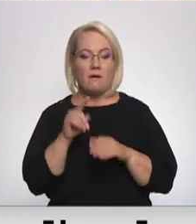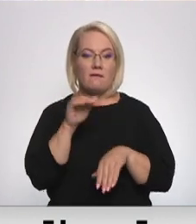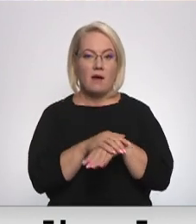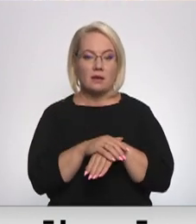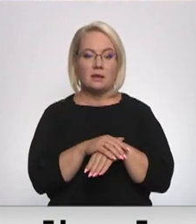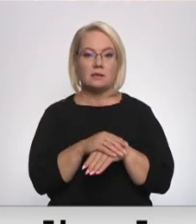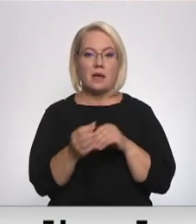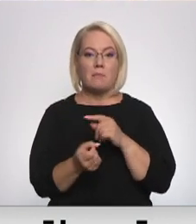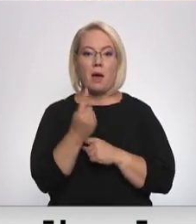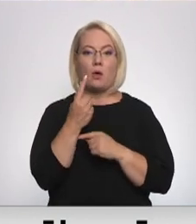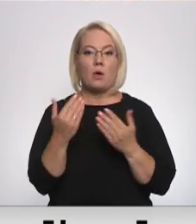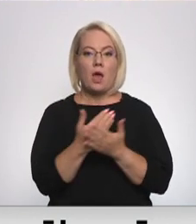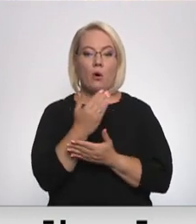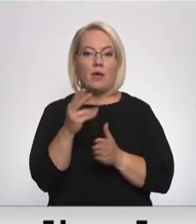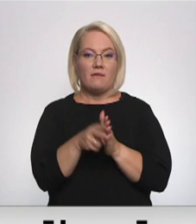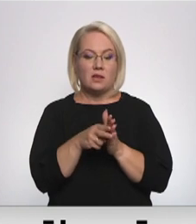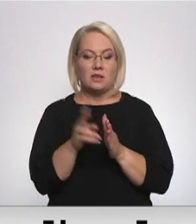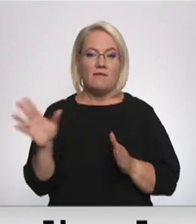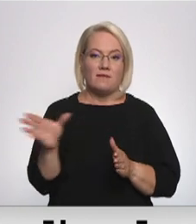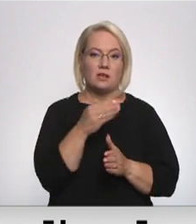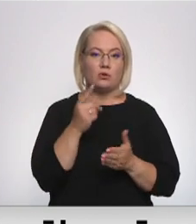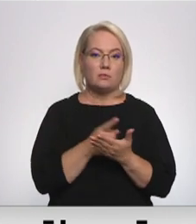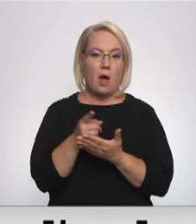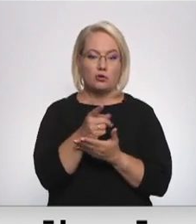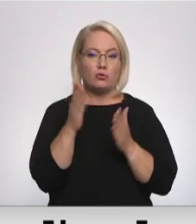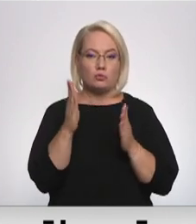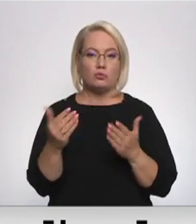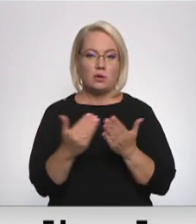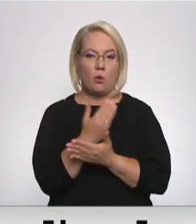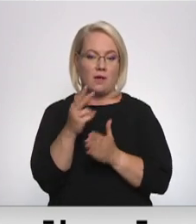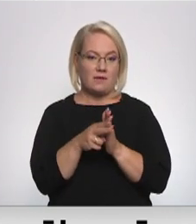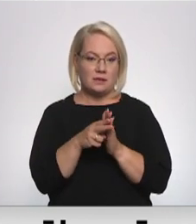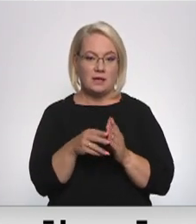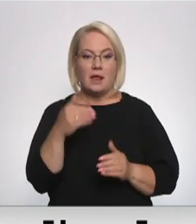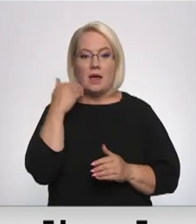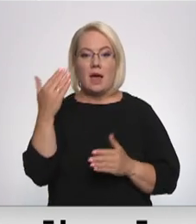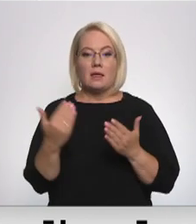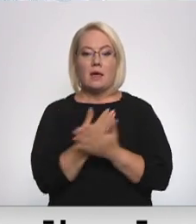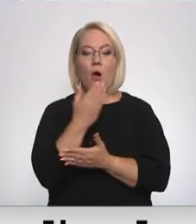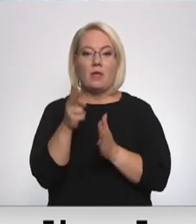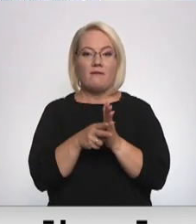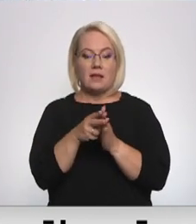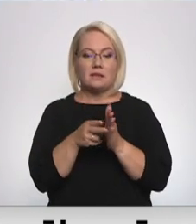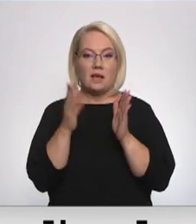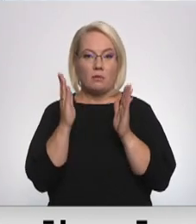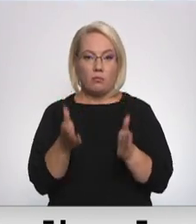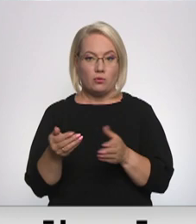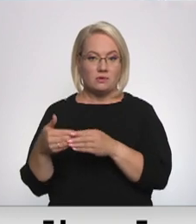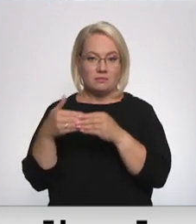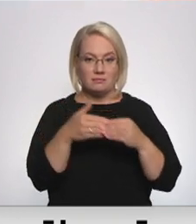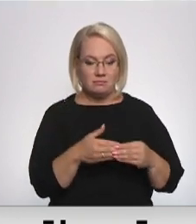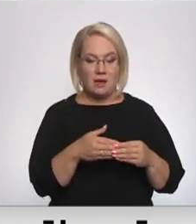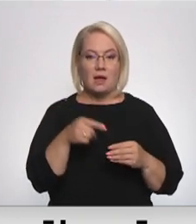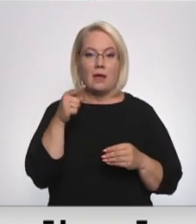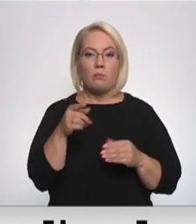parādoties jaunajiem vilcieniem visos maršrutos. Mēs redzēsim šos jaunos vilciens. Kad jaunie vilcieni būs piegādāti, pasažieru vilciens plāno